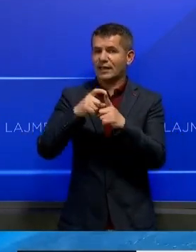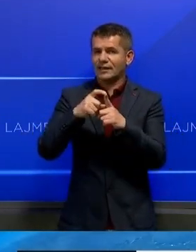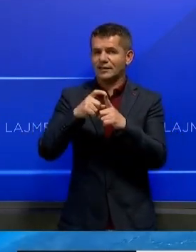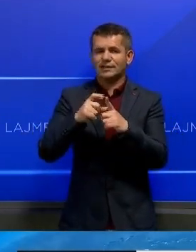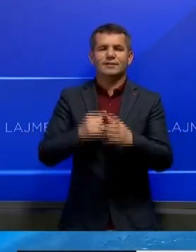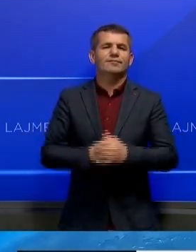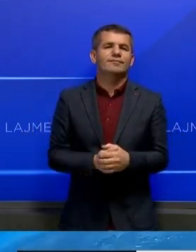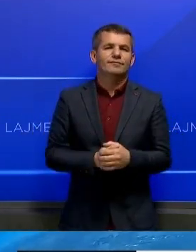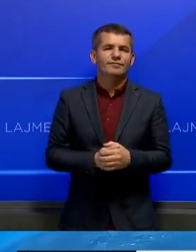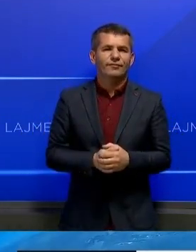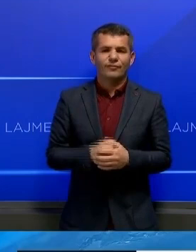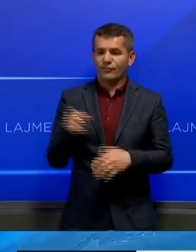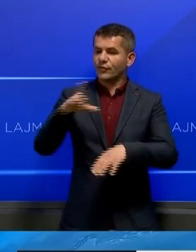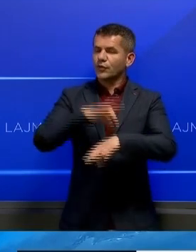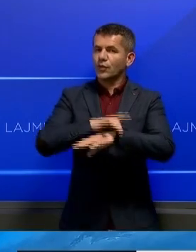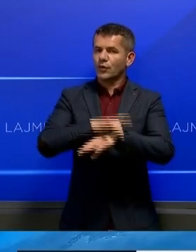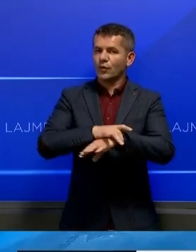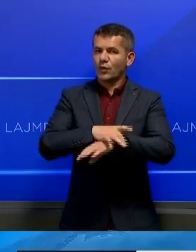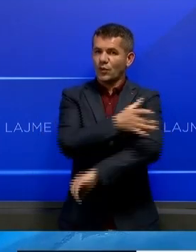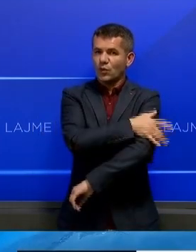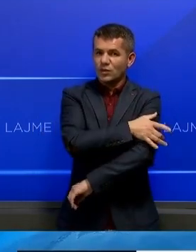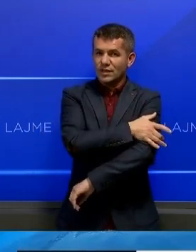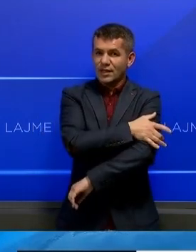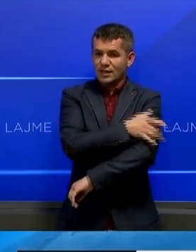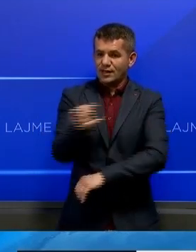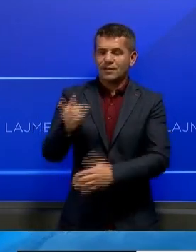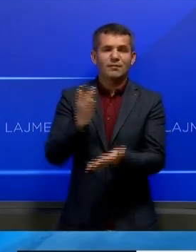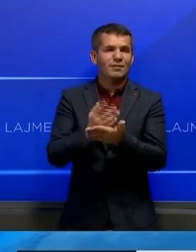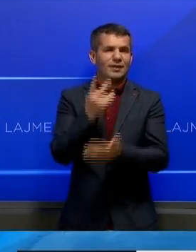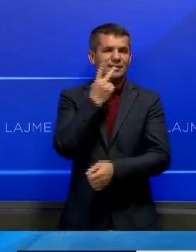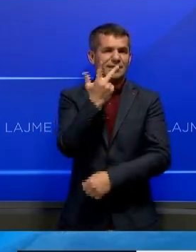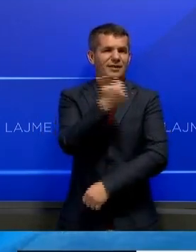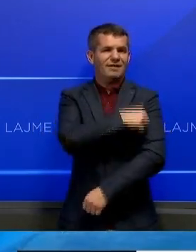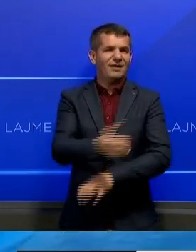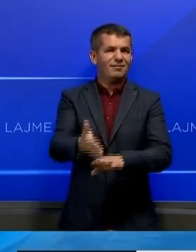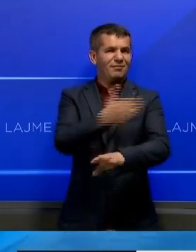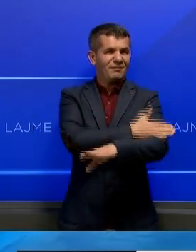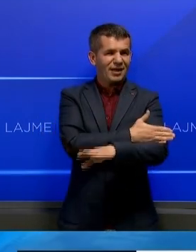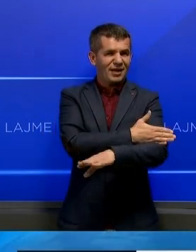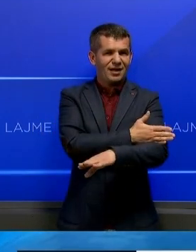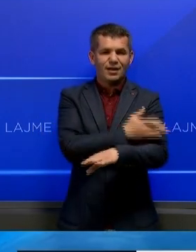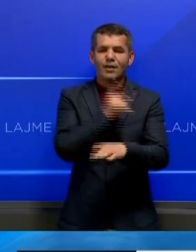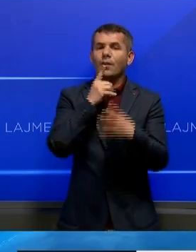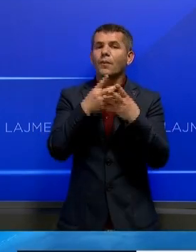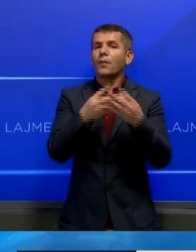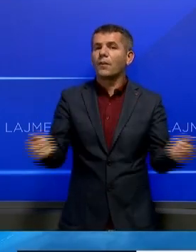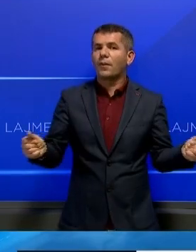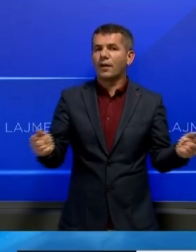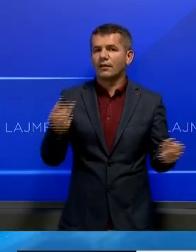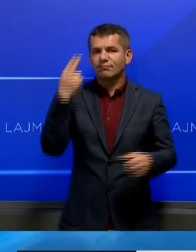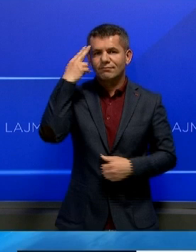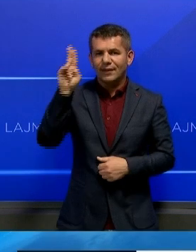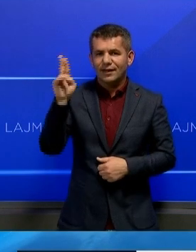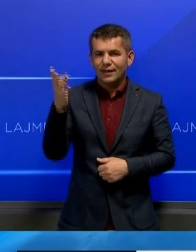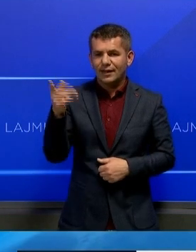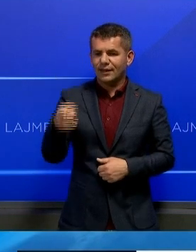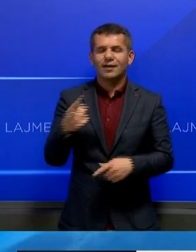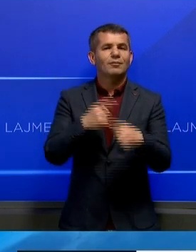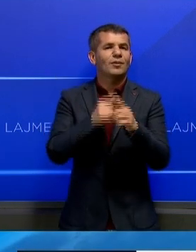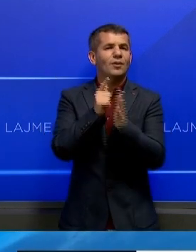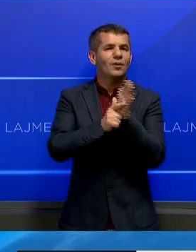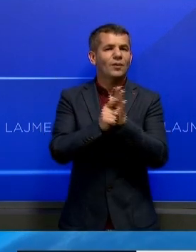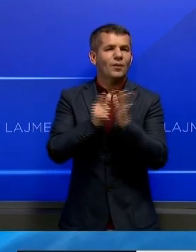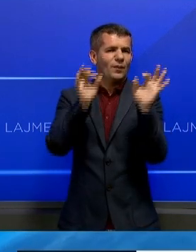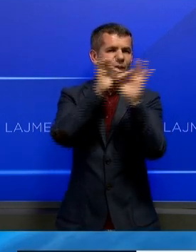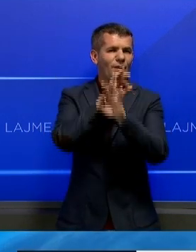Ladrosi. Mjeku i uqëkës Hafir Shala, 23 vjetë më par, është dukur në refana të panjura dhe nga jo ko